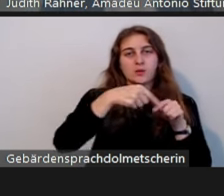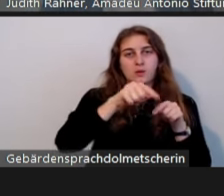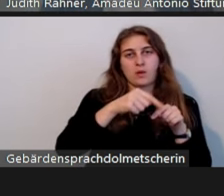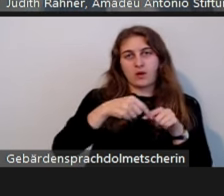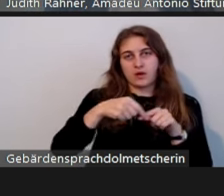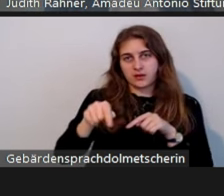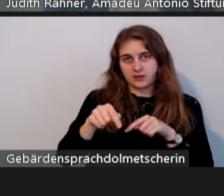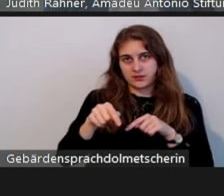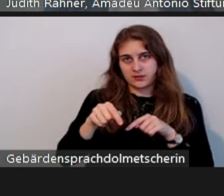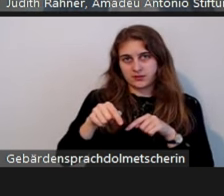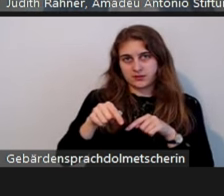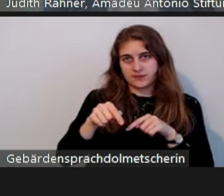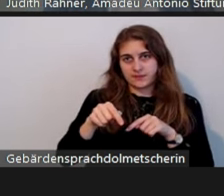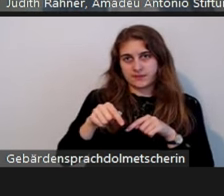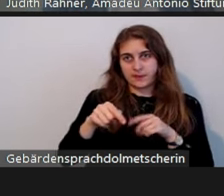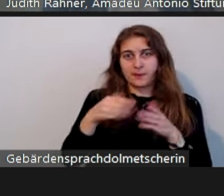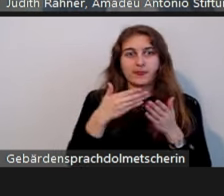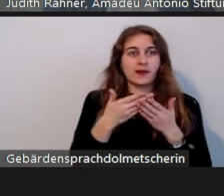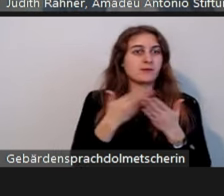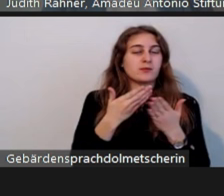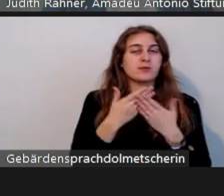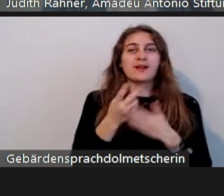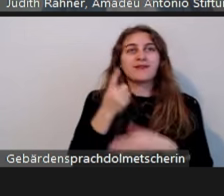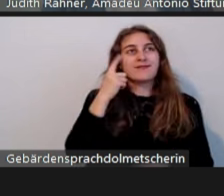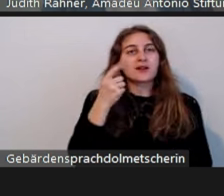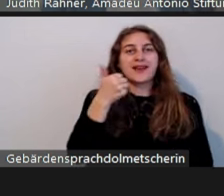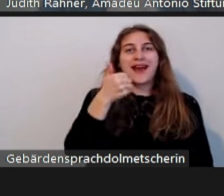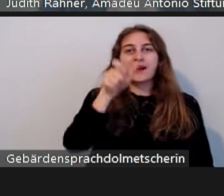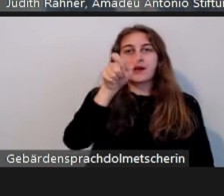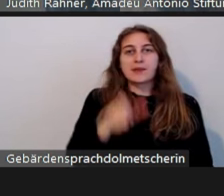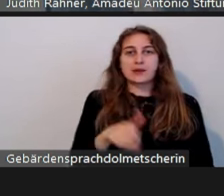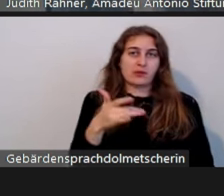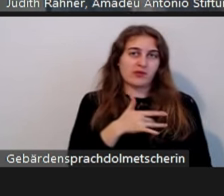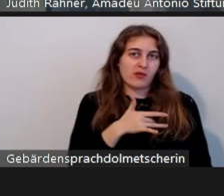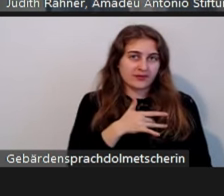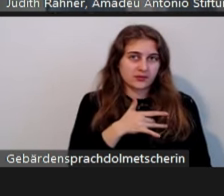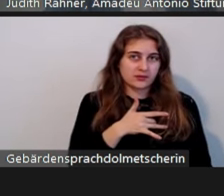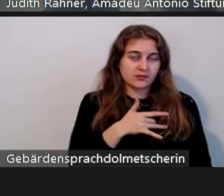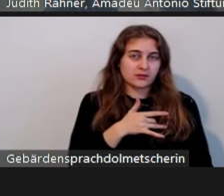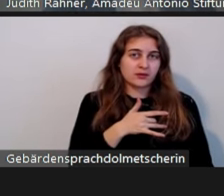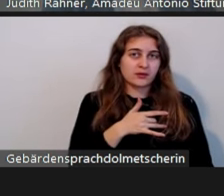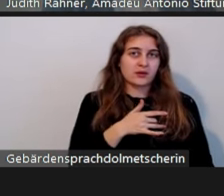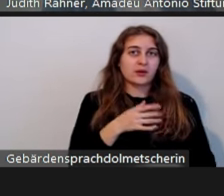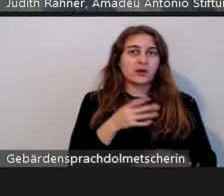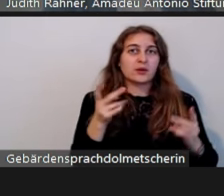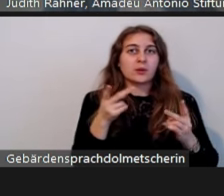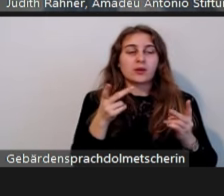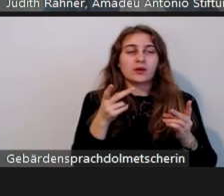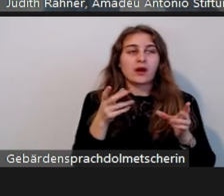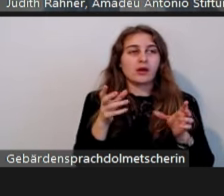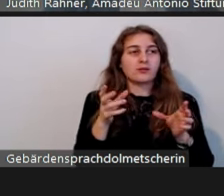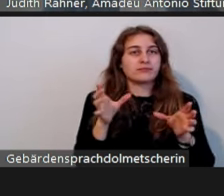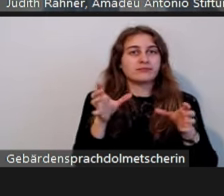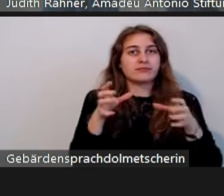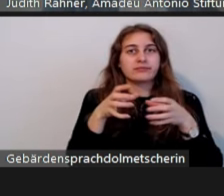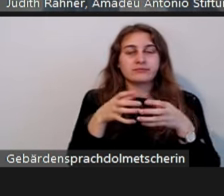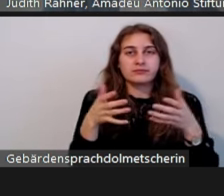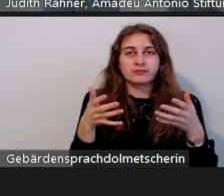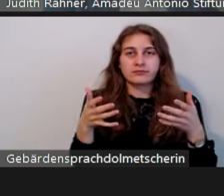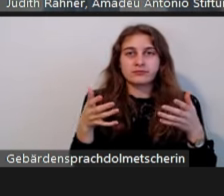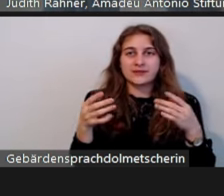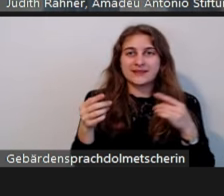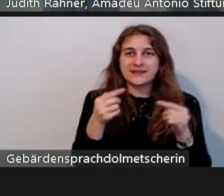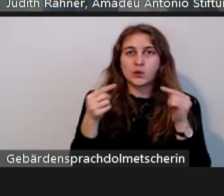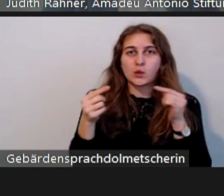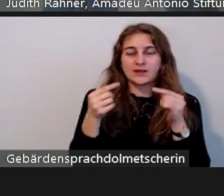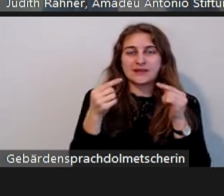eindeutig, ist eine Einzelperson betroffen oder geht es da eher um ein Diskurs-Thema, was besetzt wird. Das haben wir